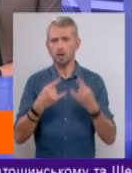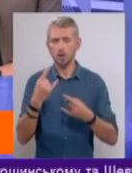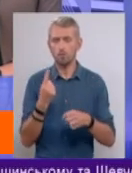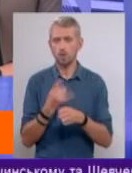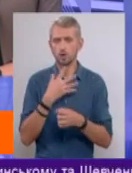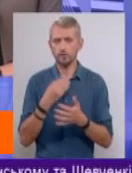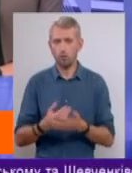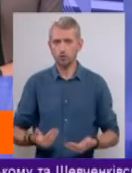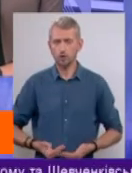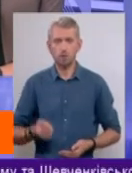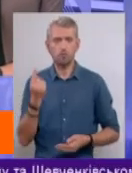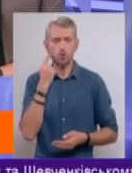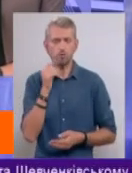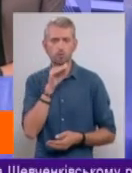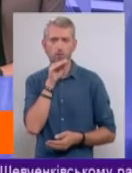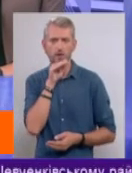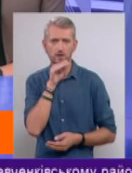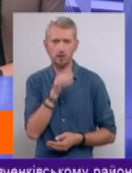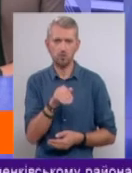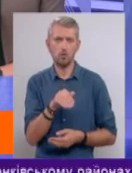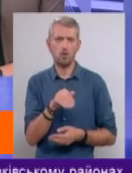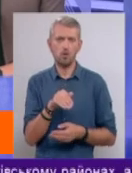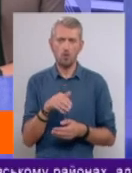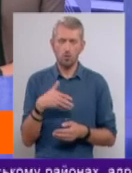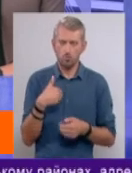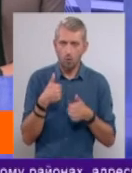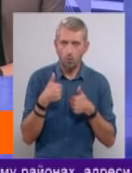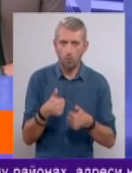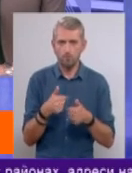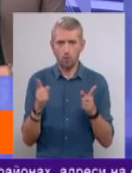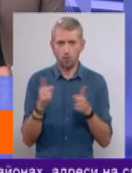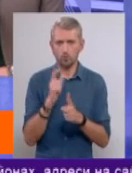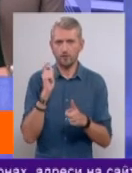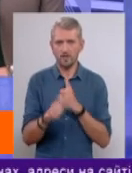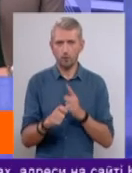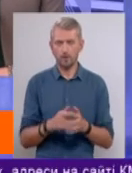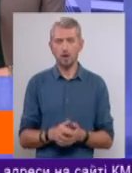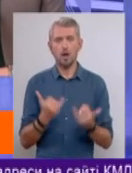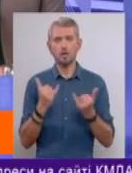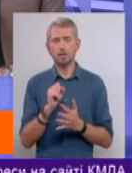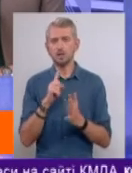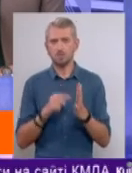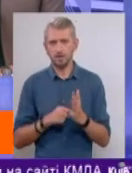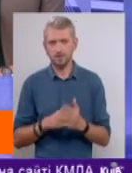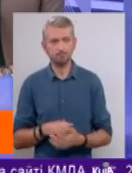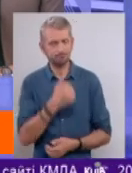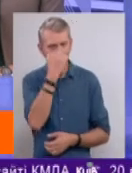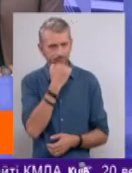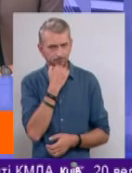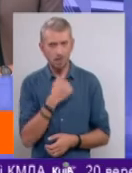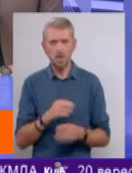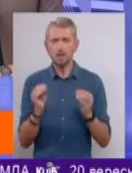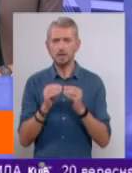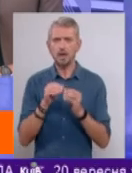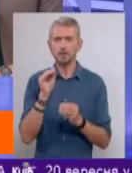житті почув професійну, толкову, коротку, зв'язку відповідь. А тепер запитання. Десятки